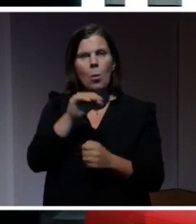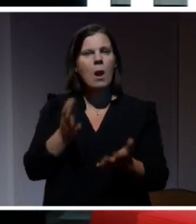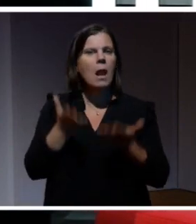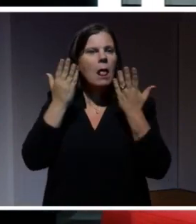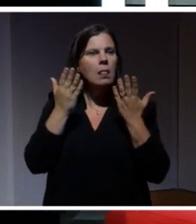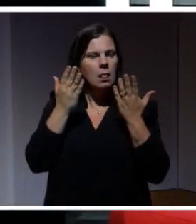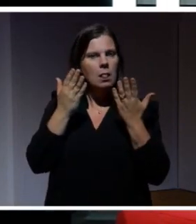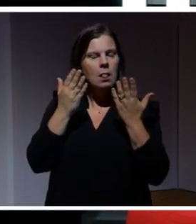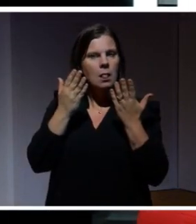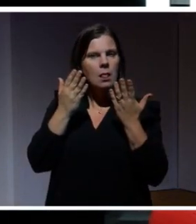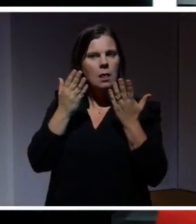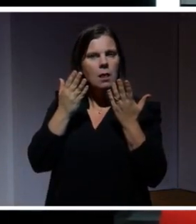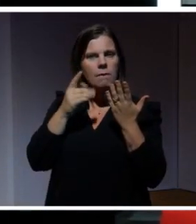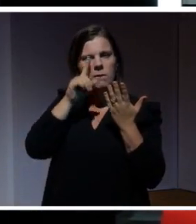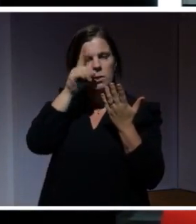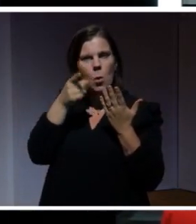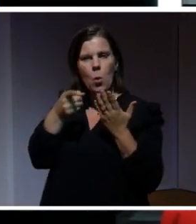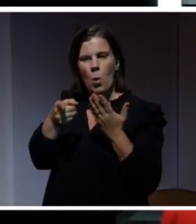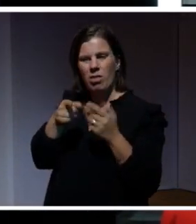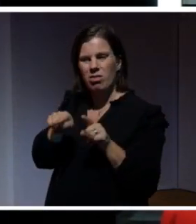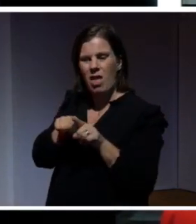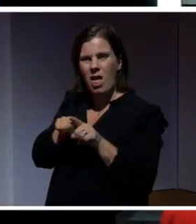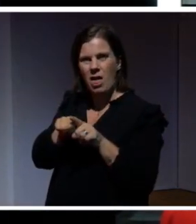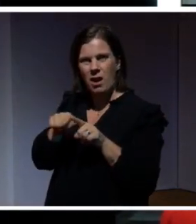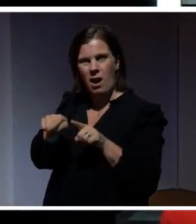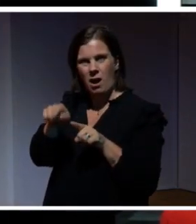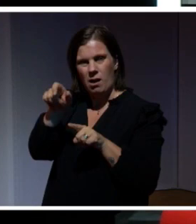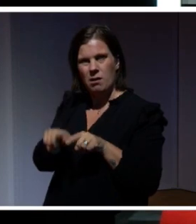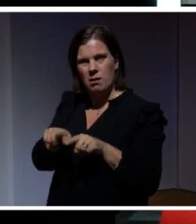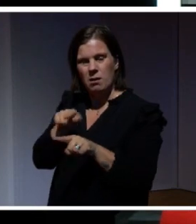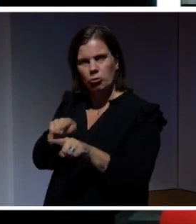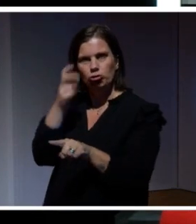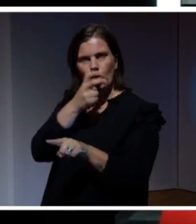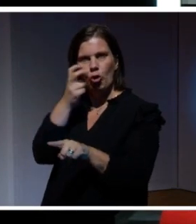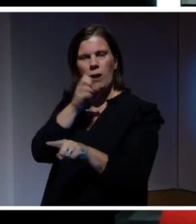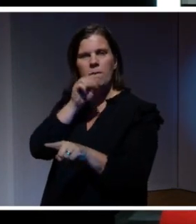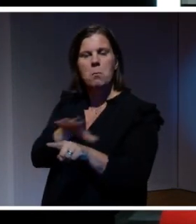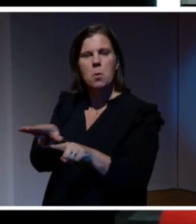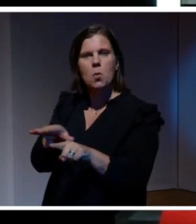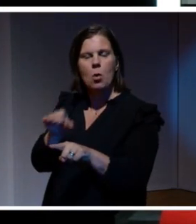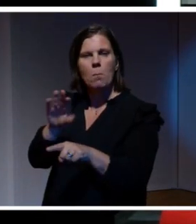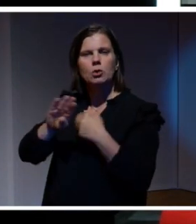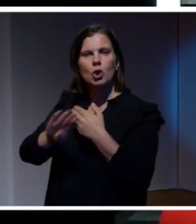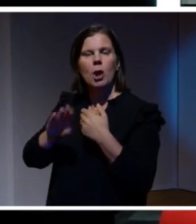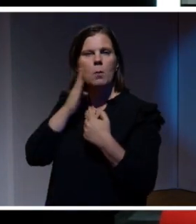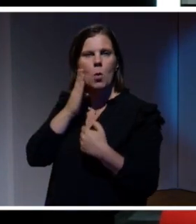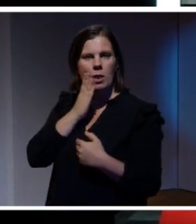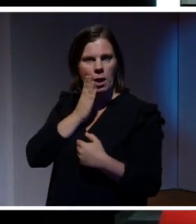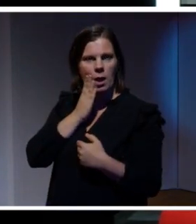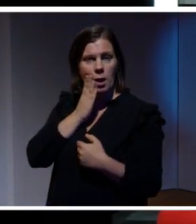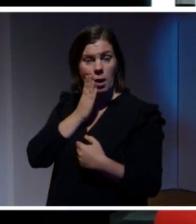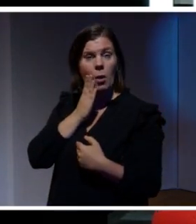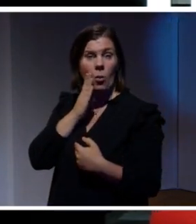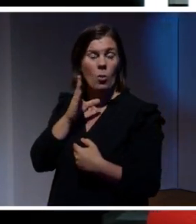förstå att den nära anhöriga söker på information om ett skyddat boende. Vilket